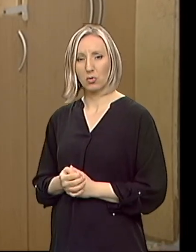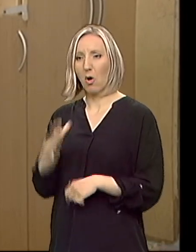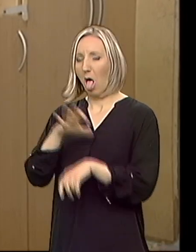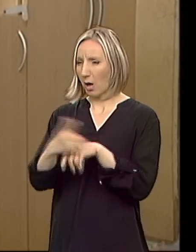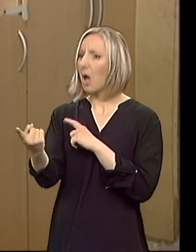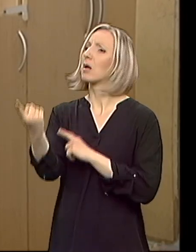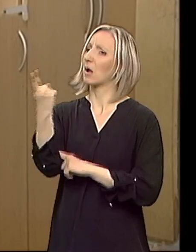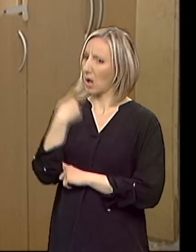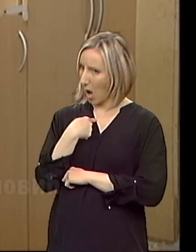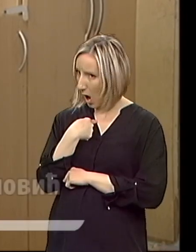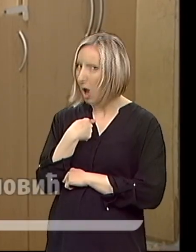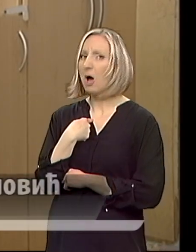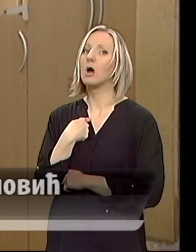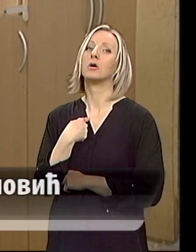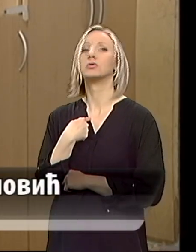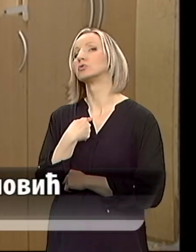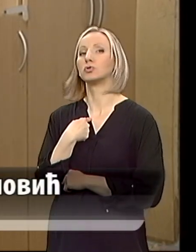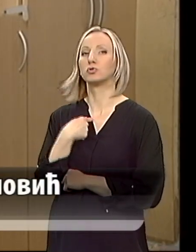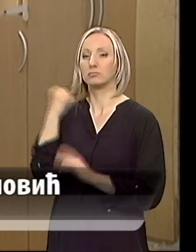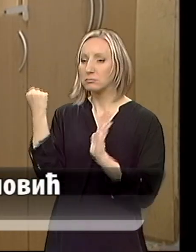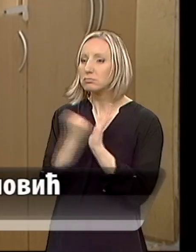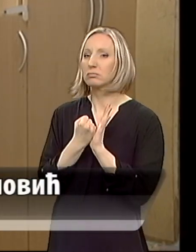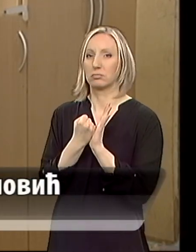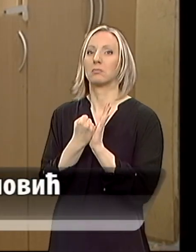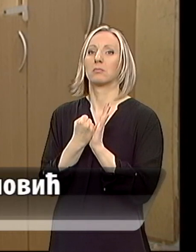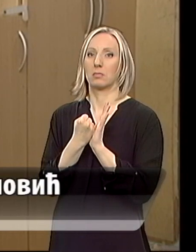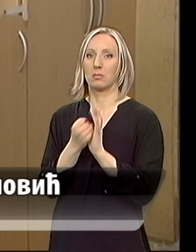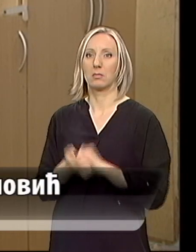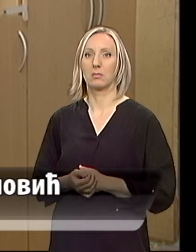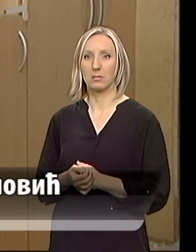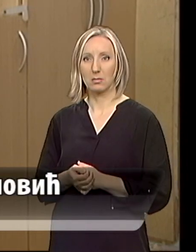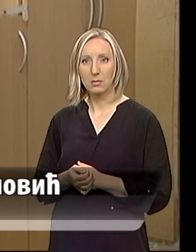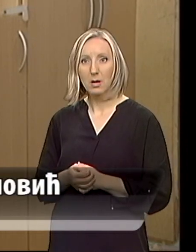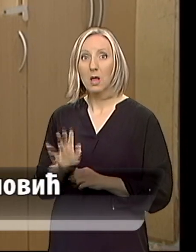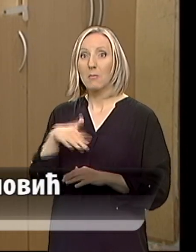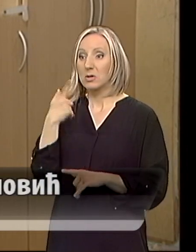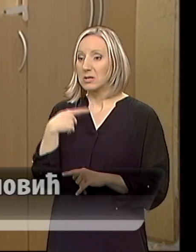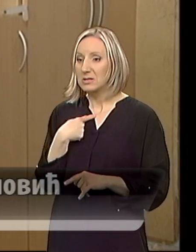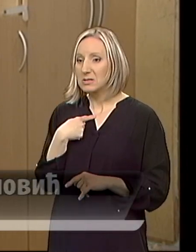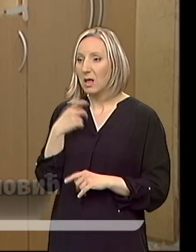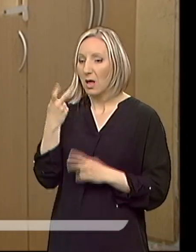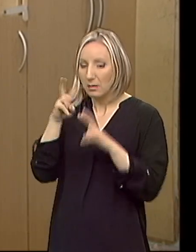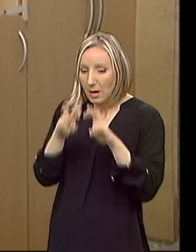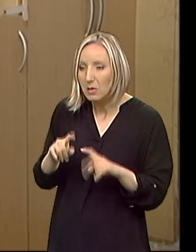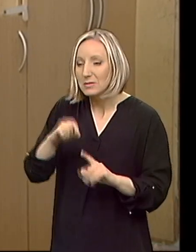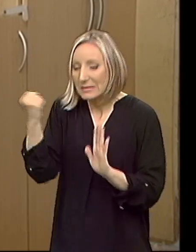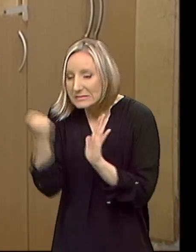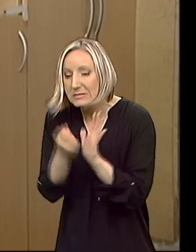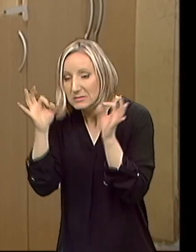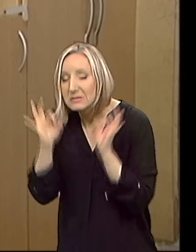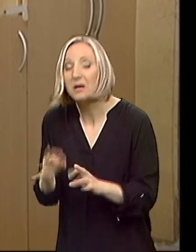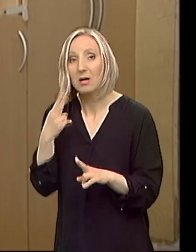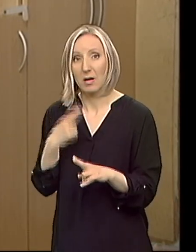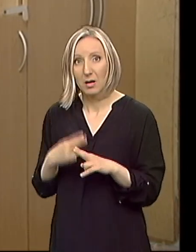kažu da postoji čance, pravo da je sama ta sumnja. Dok nismo ustanovili dijagnozu, ono zvanječu, dok nismo dobili